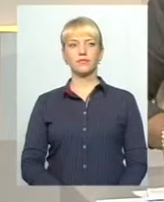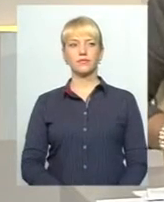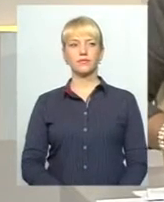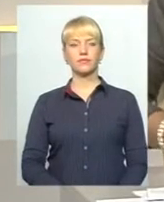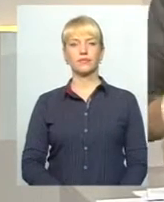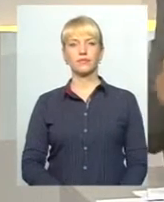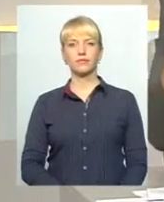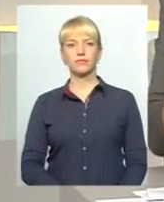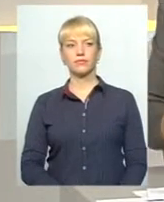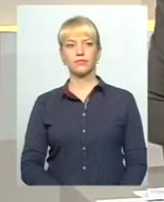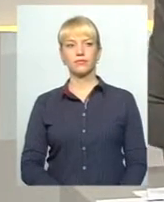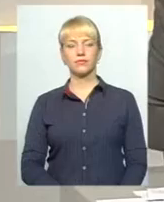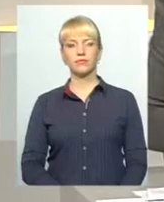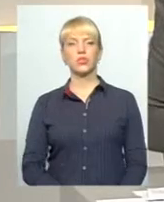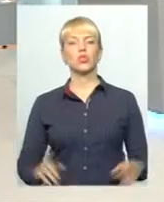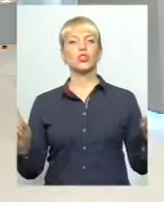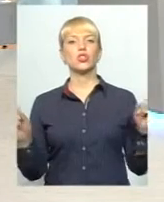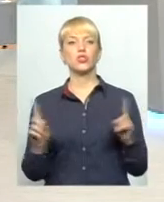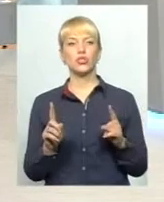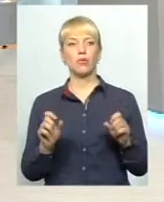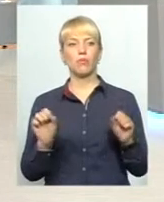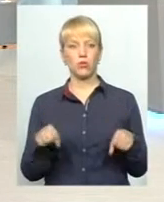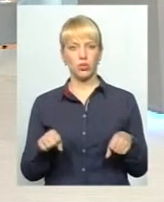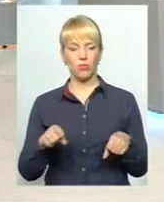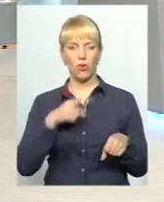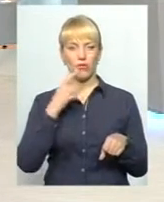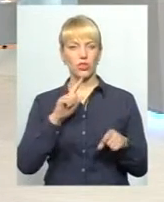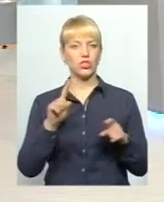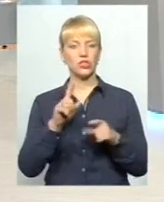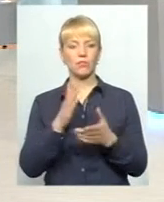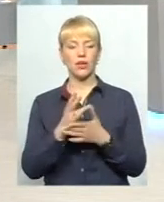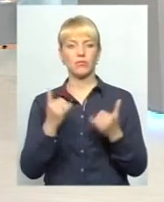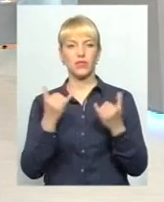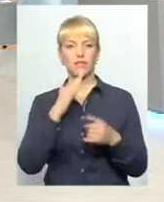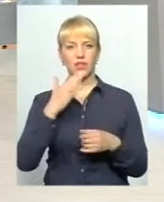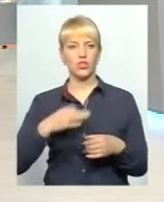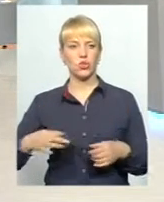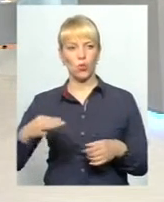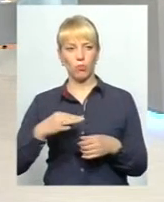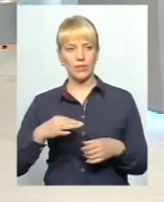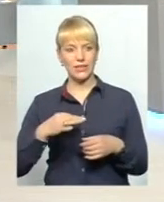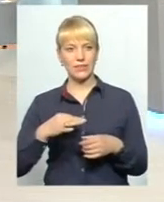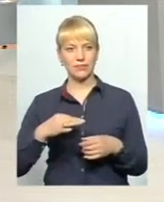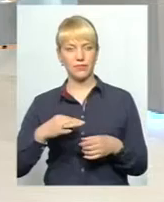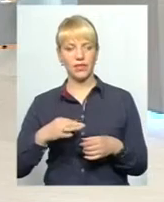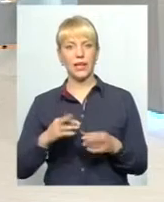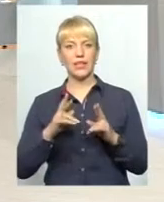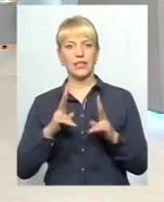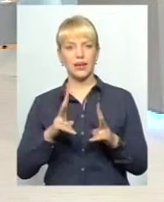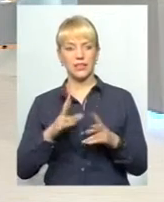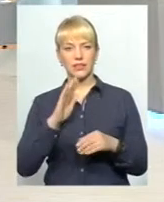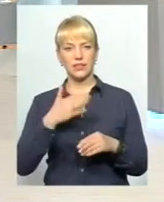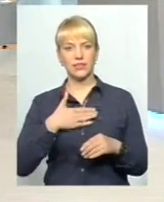Власне, що можемо говорити, що маємо нині в нашій області, і як